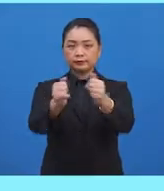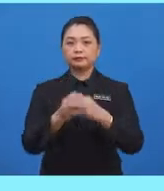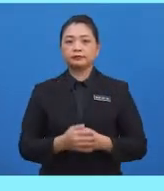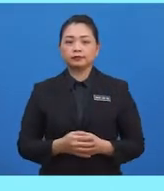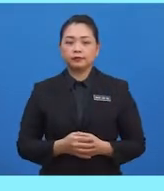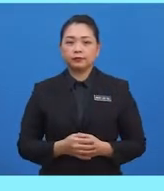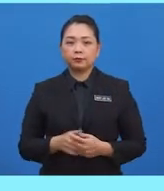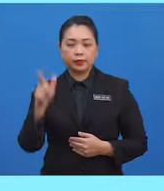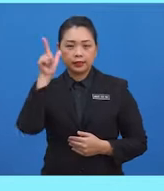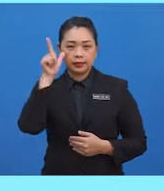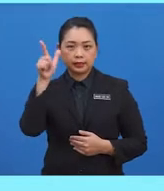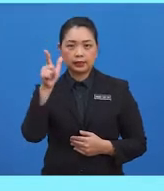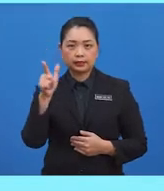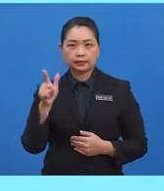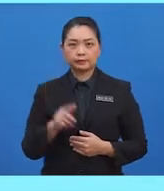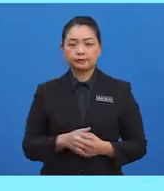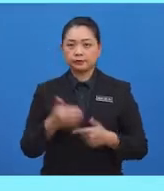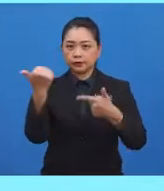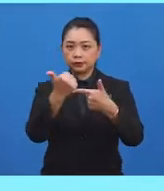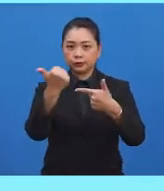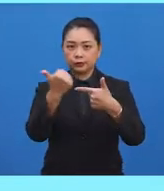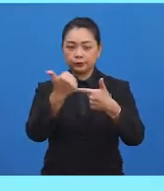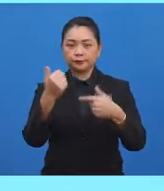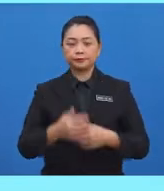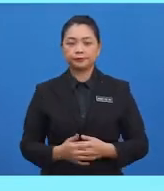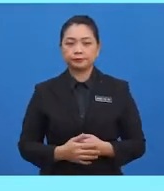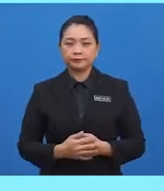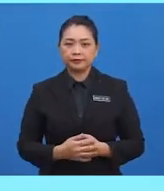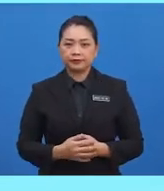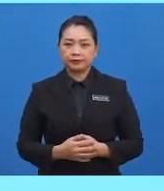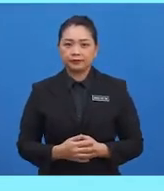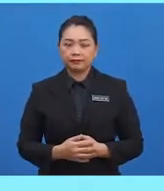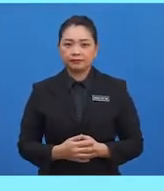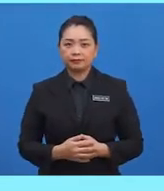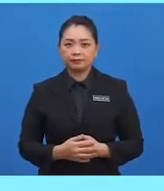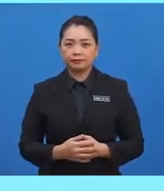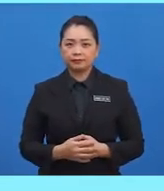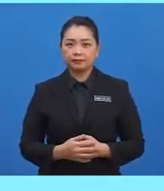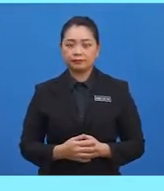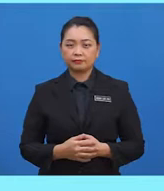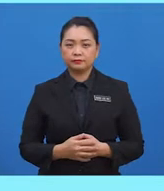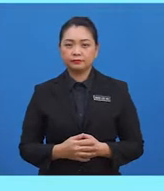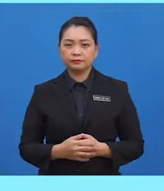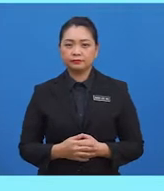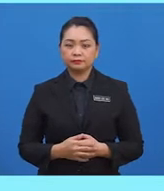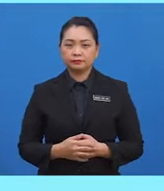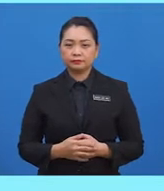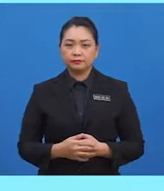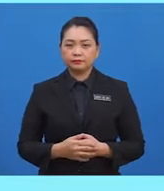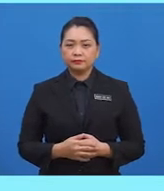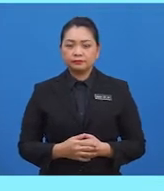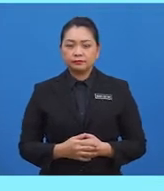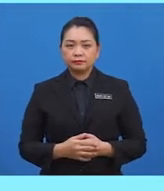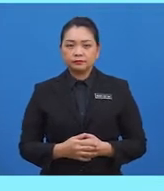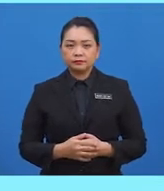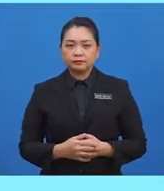Mari kita lihat jawapan soalan kedua. Nyatakan jalan-jalan